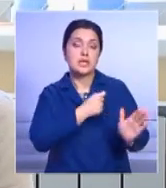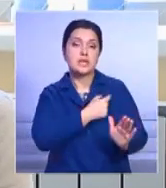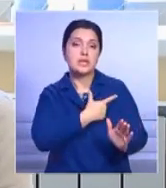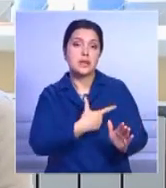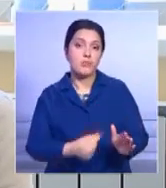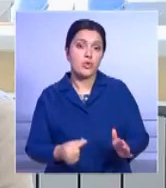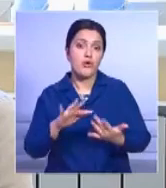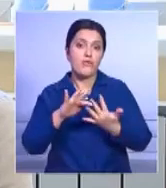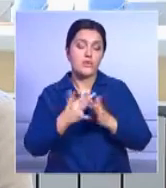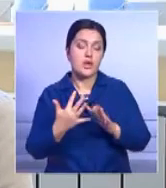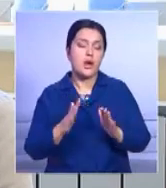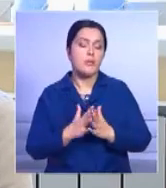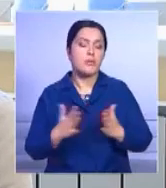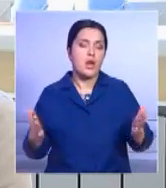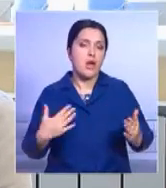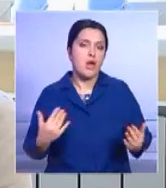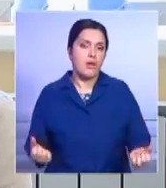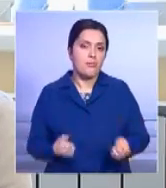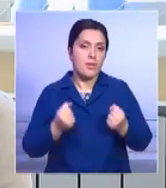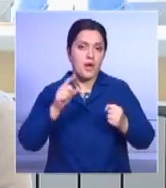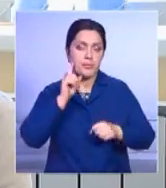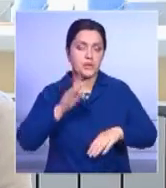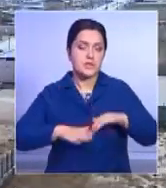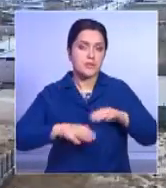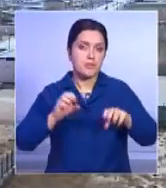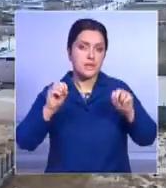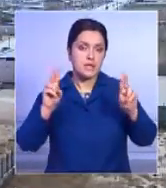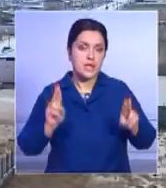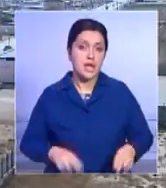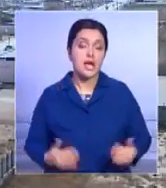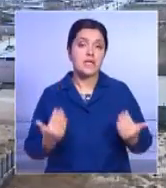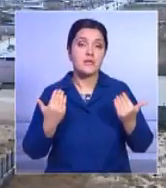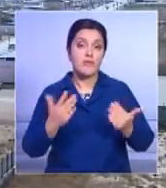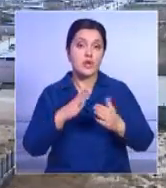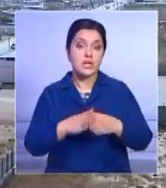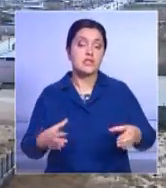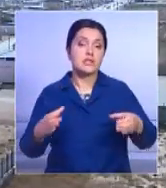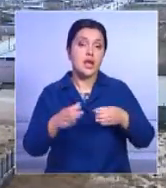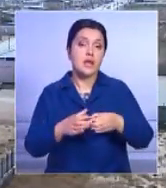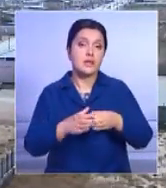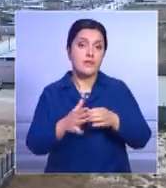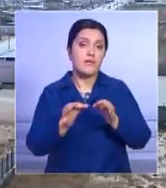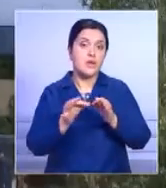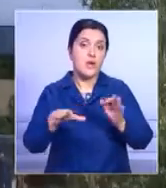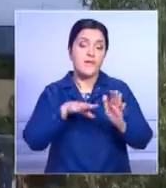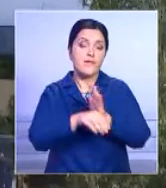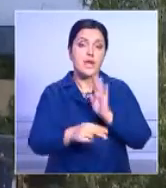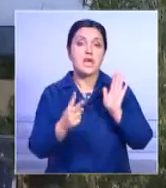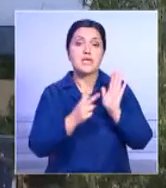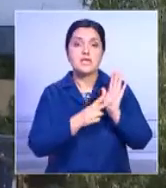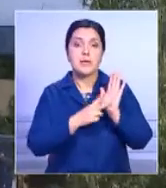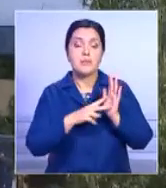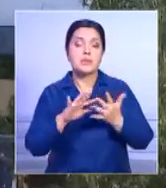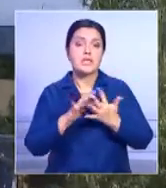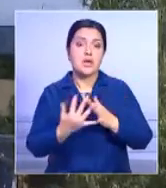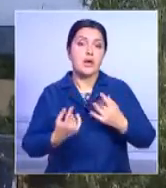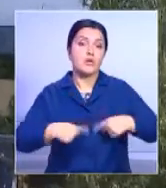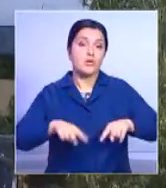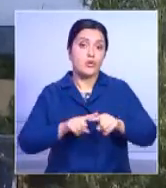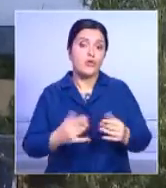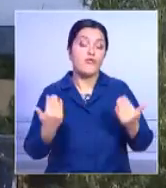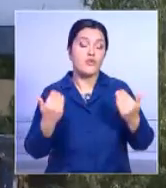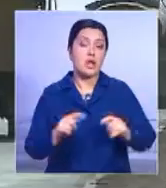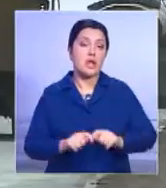в село – большая поддержка для молодых специалистов. Сегодня в состав Муналинского района входят 7 сельских округов. На момент